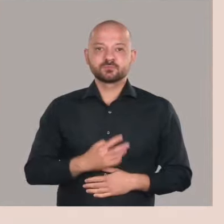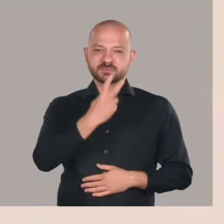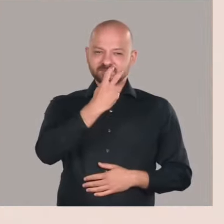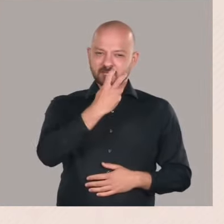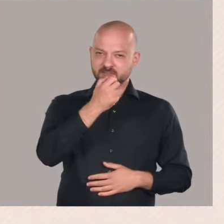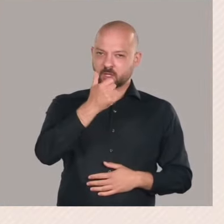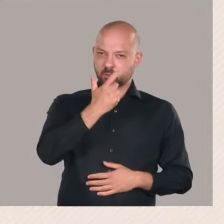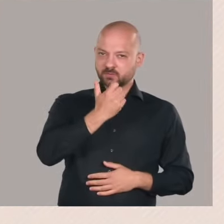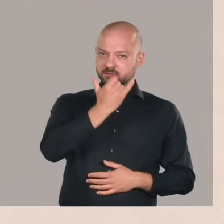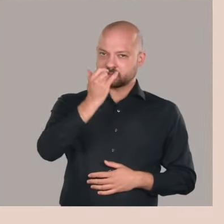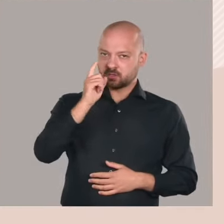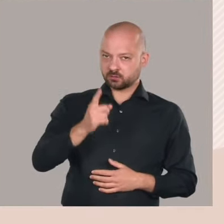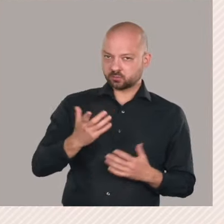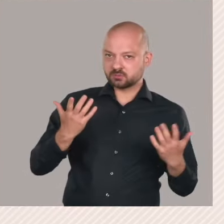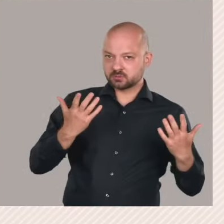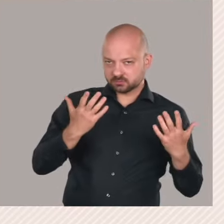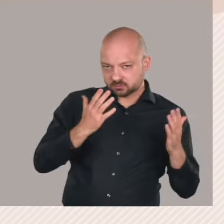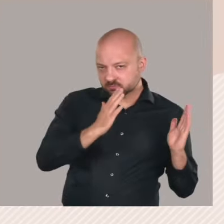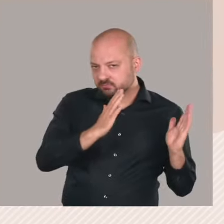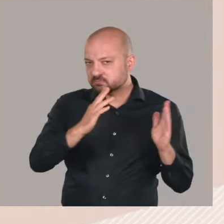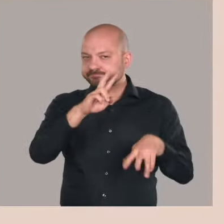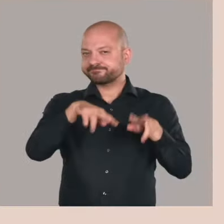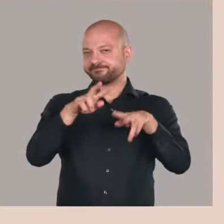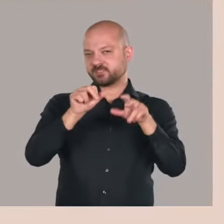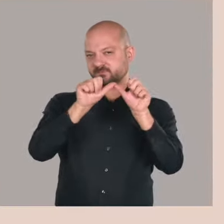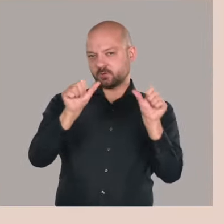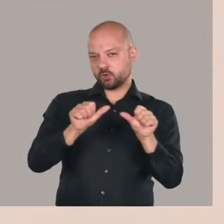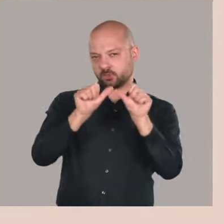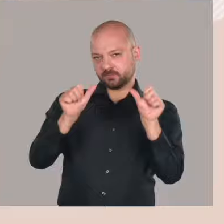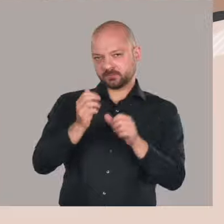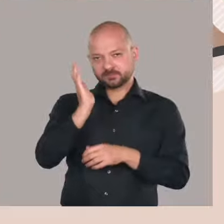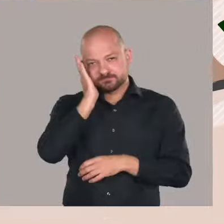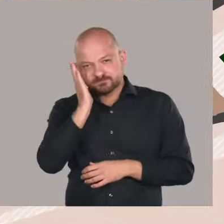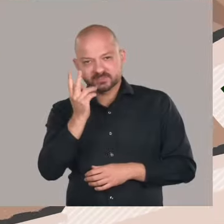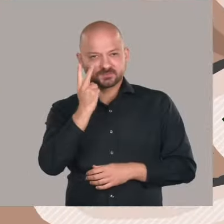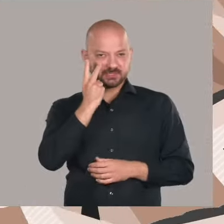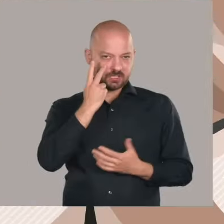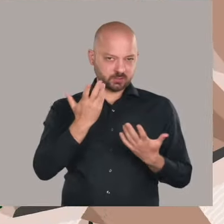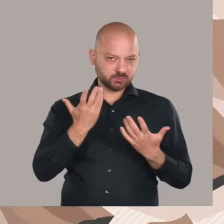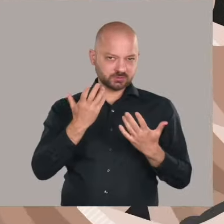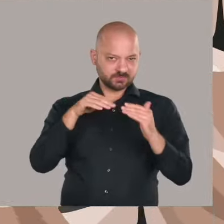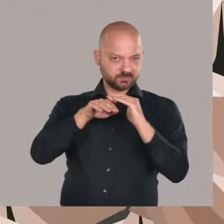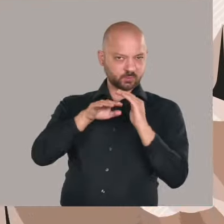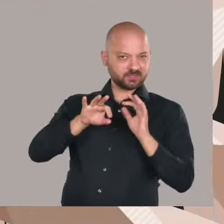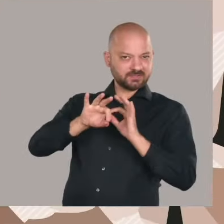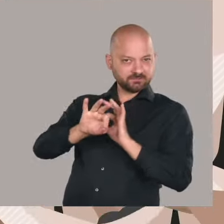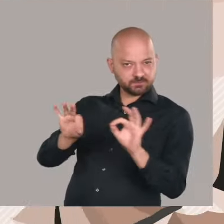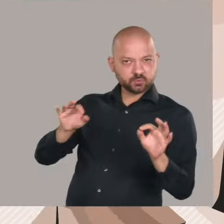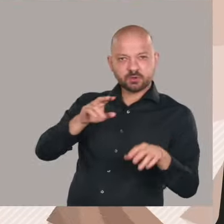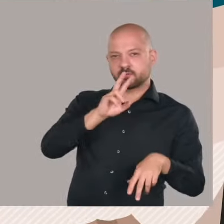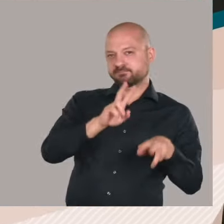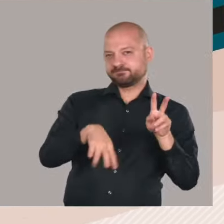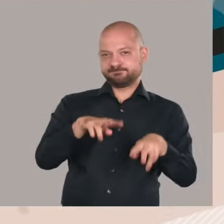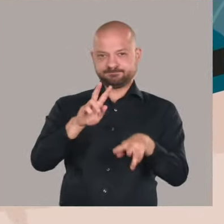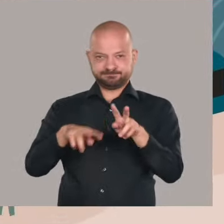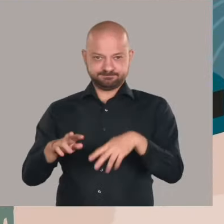Im 20. und 21. Jahrhundert sind ganz unterschiedliche Formen von Unterkünften für Flüchtlinge entstanden.